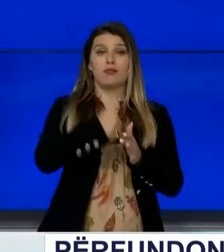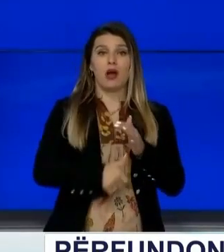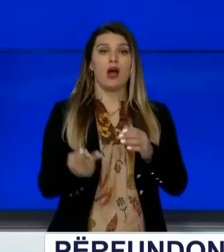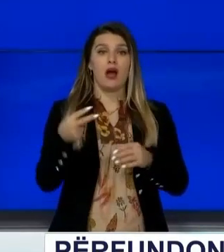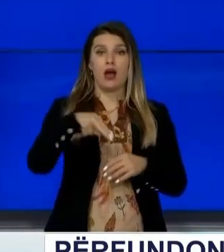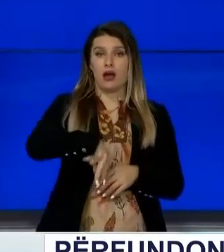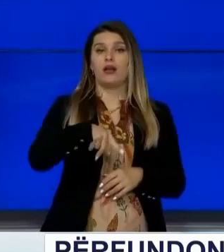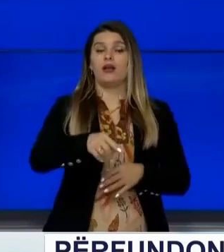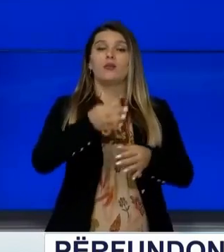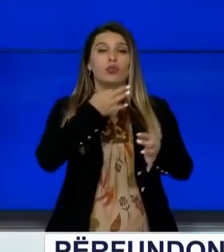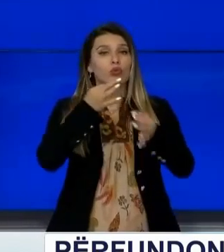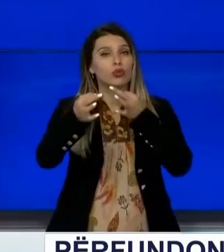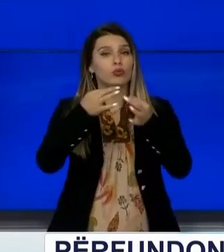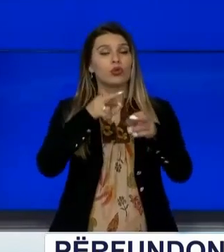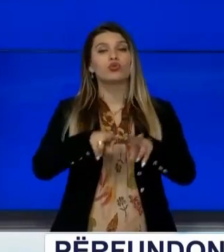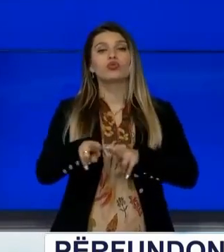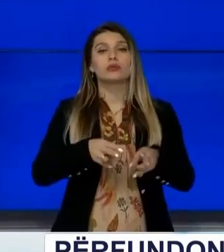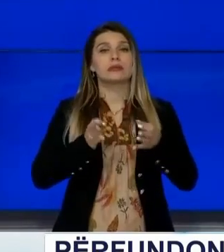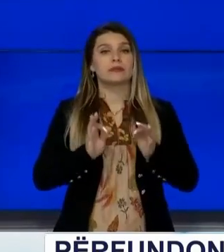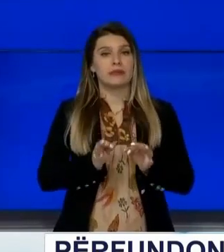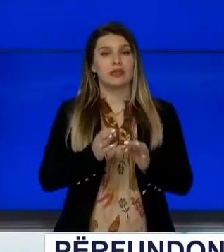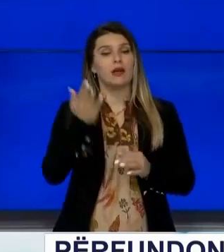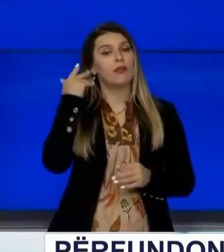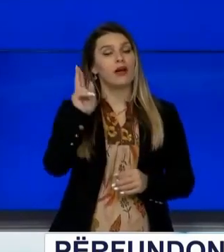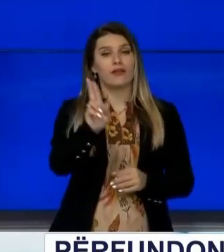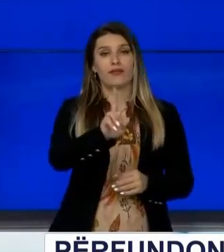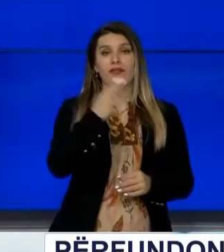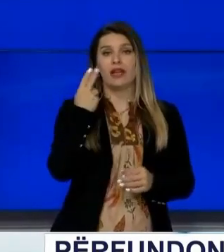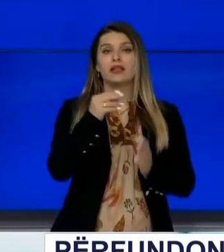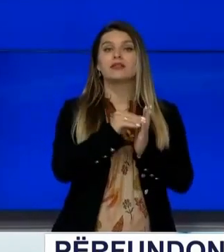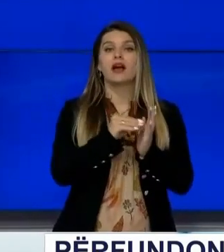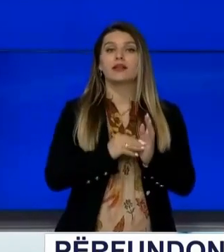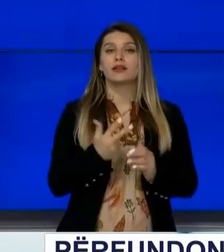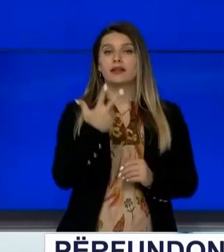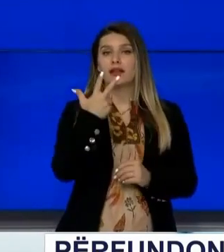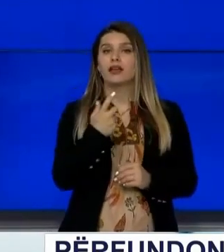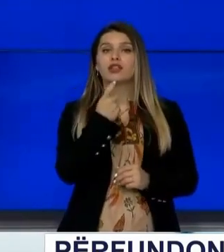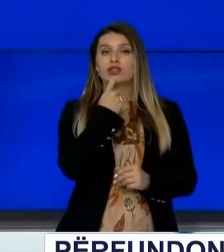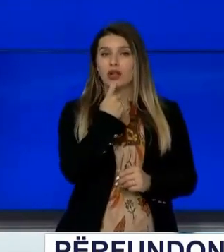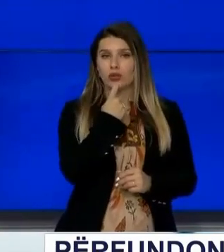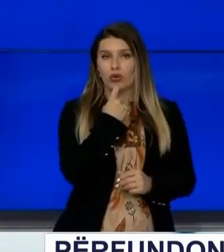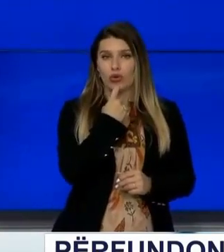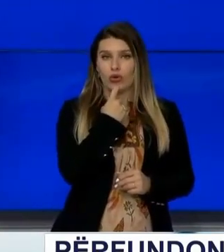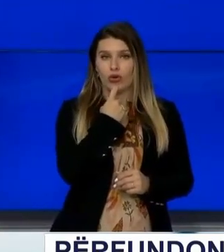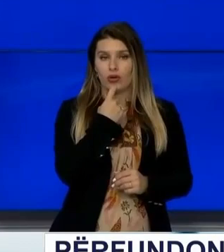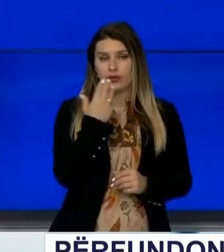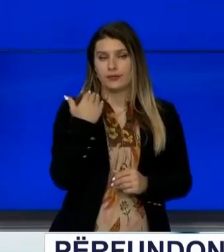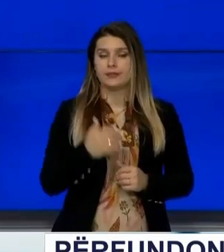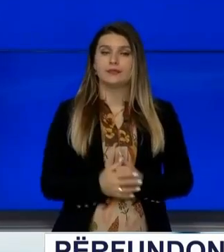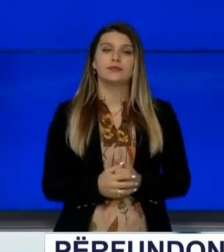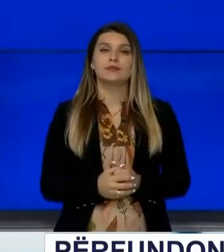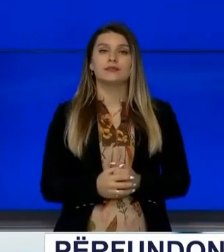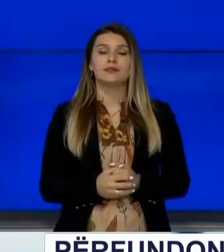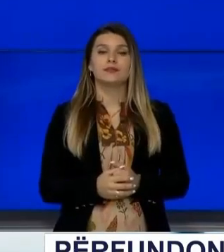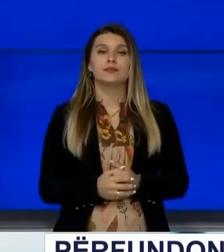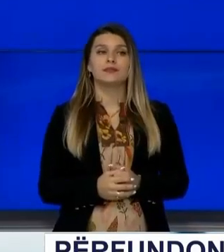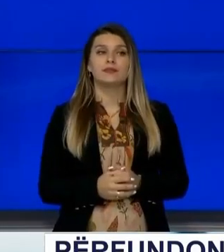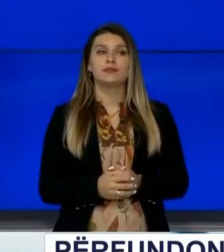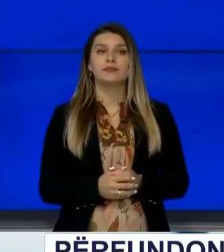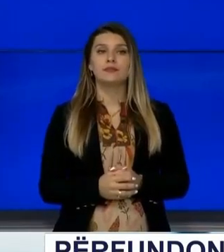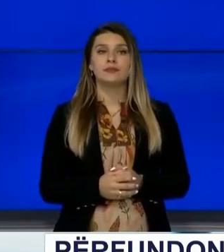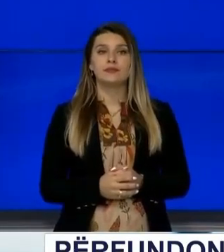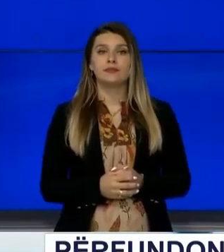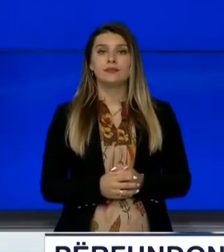prokurorit të specializuar Pas të tesës që e kishtë marrë me tre shtator për intervistim në cilësin e të dyshuarit